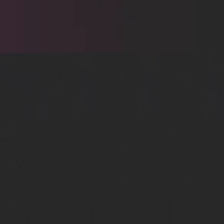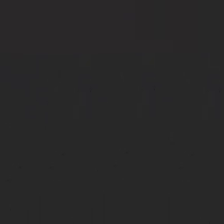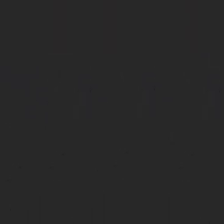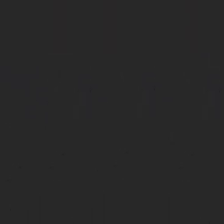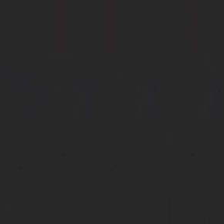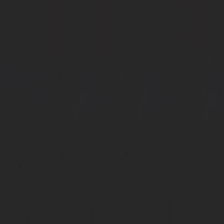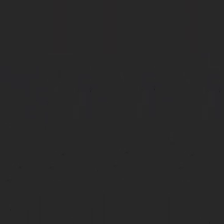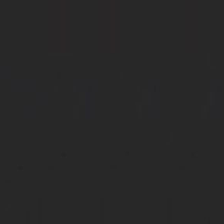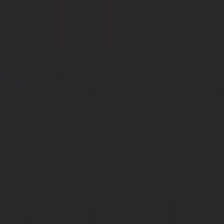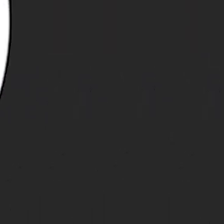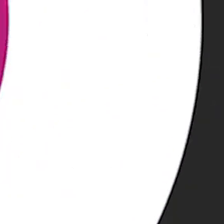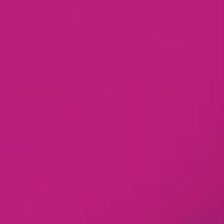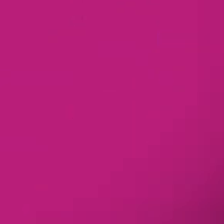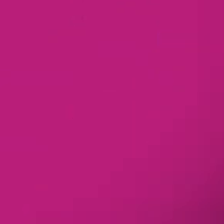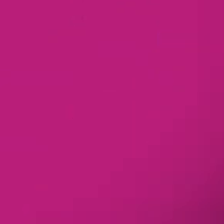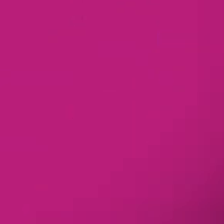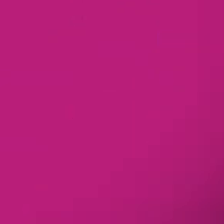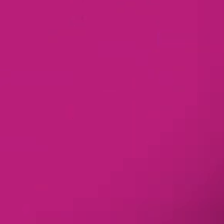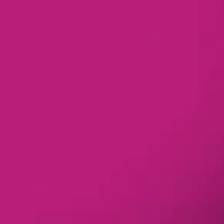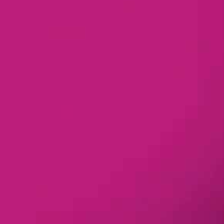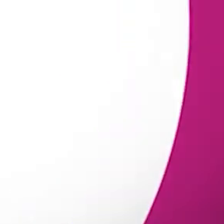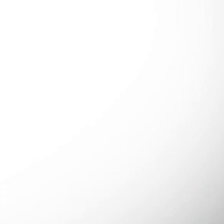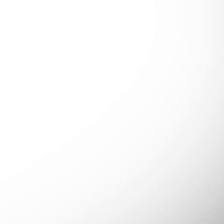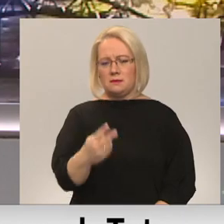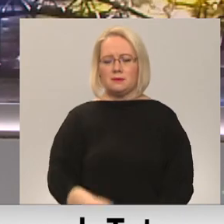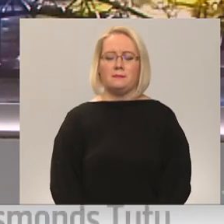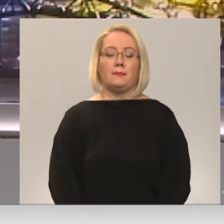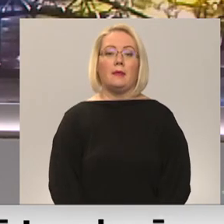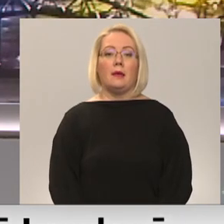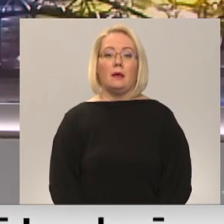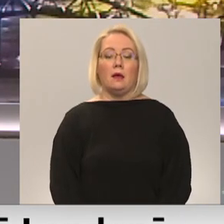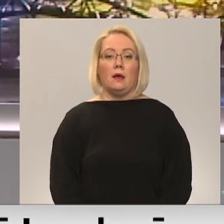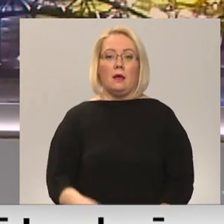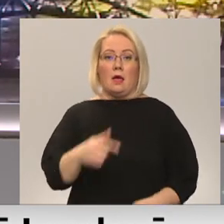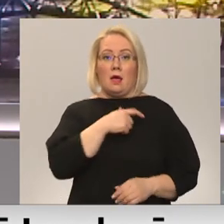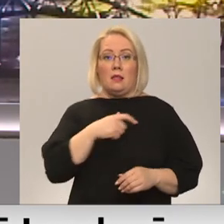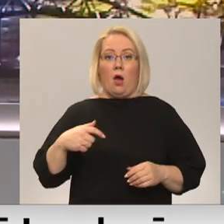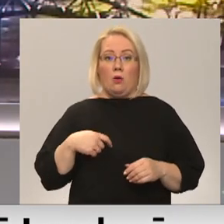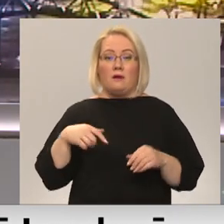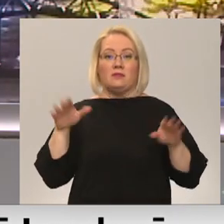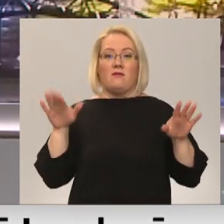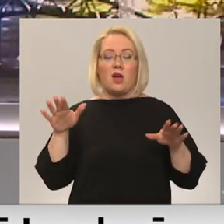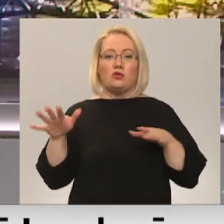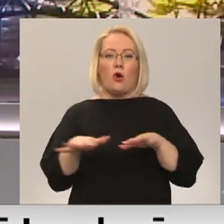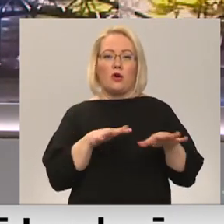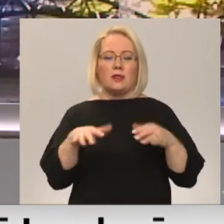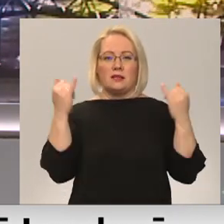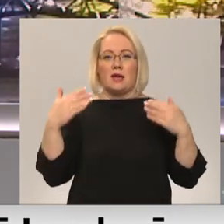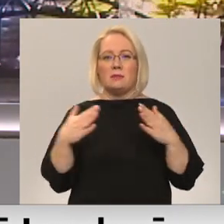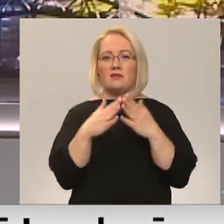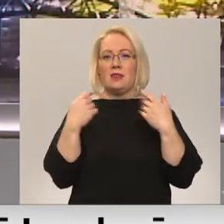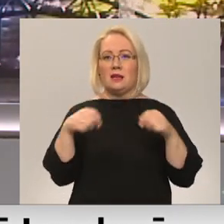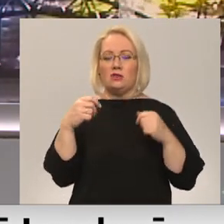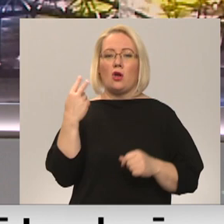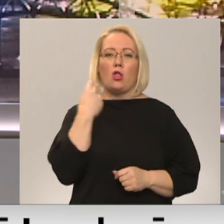Re, visi ēters ir te! Daugavas Vanāģu rīkotais Ziemassvētku tirdziņš